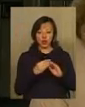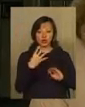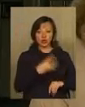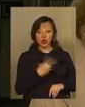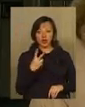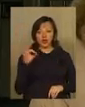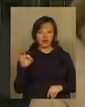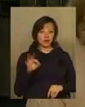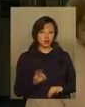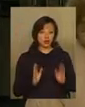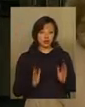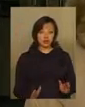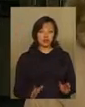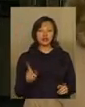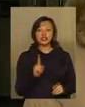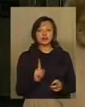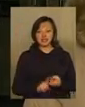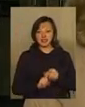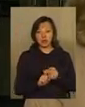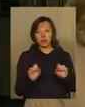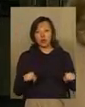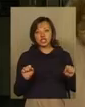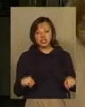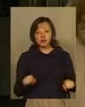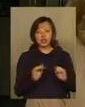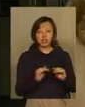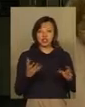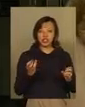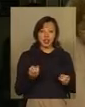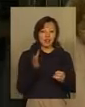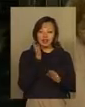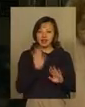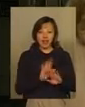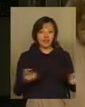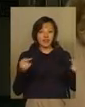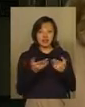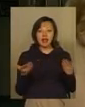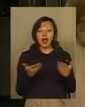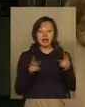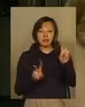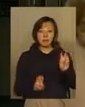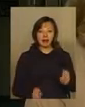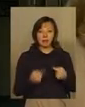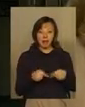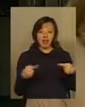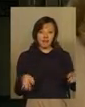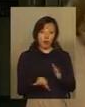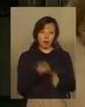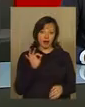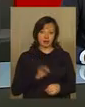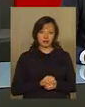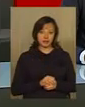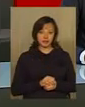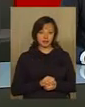42%. З чим це зв'язано? Можливо, з тим, що діти ще не визначилися, якийсь з предметів їм обрати.